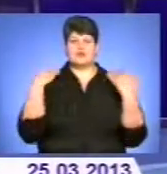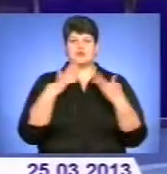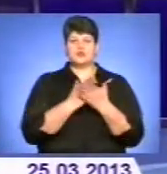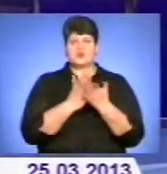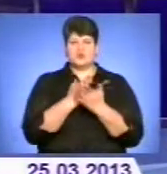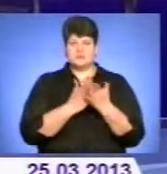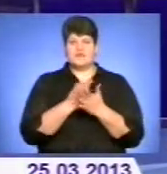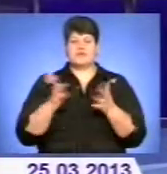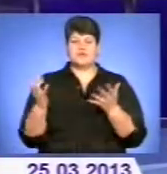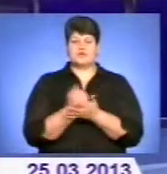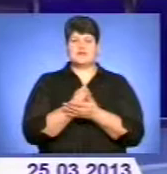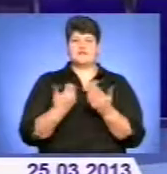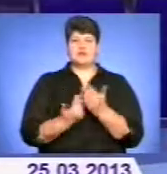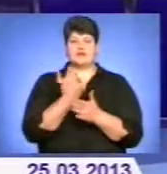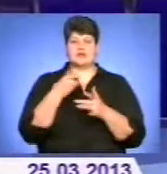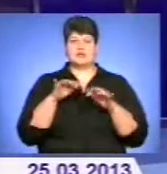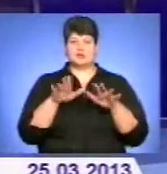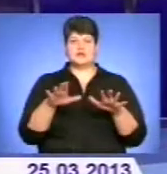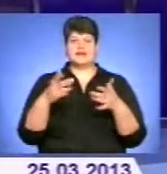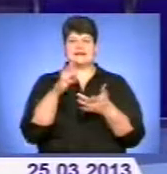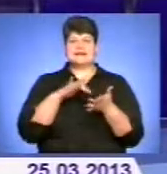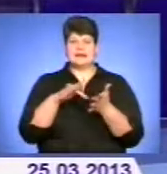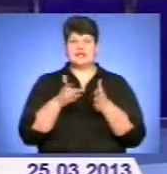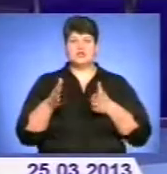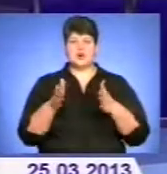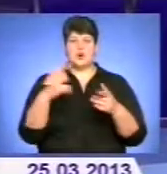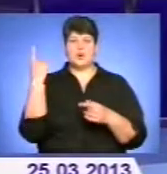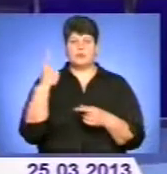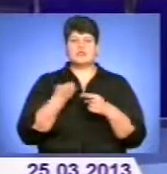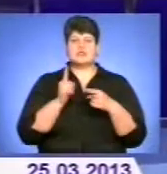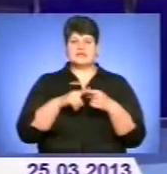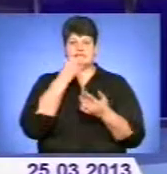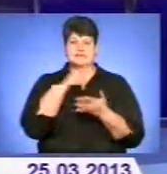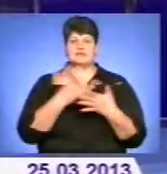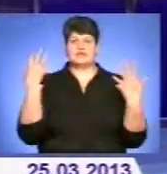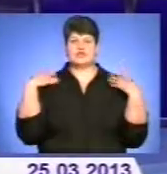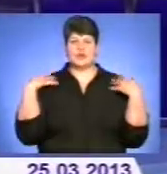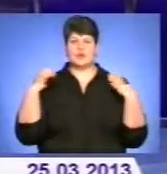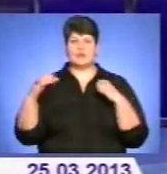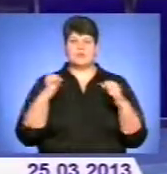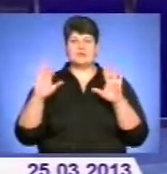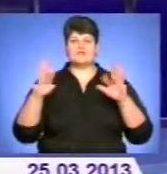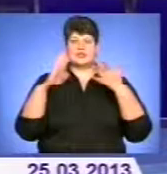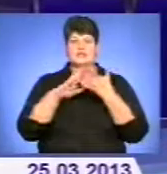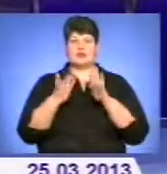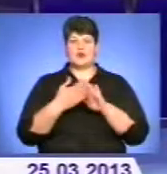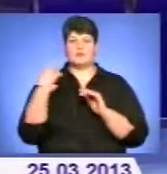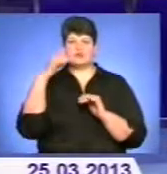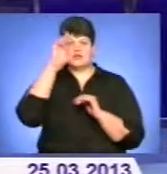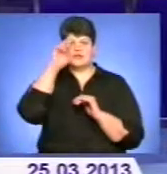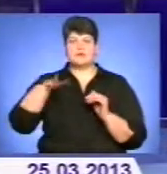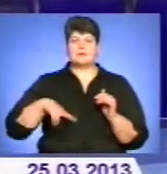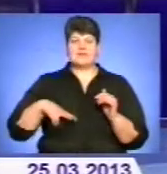відновити рух на центральних автошляхах області. Про це повідомив начальник управління з питань надзвичайних ситуацій обласної державної